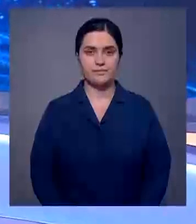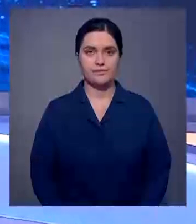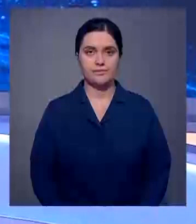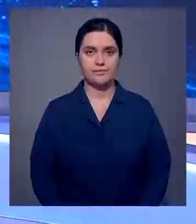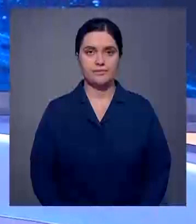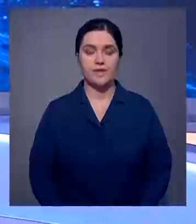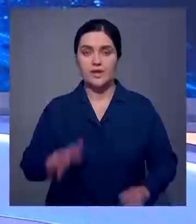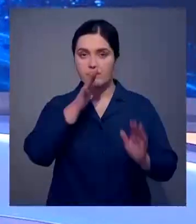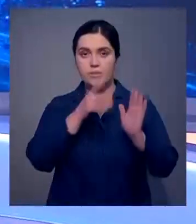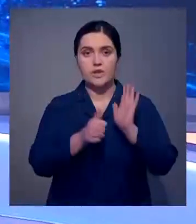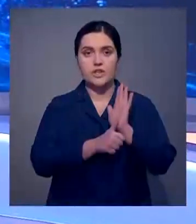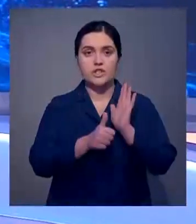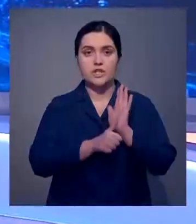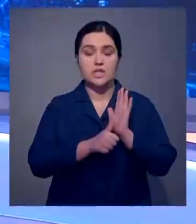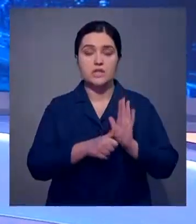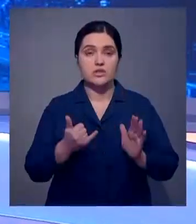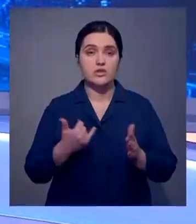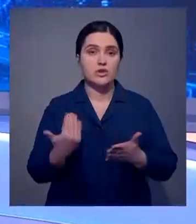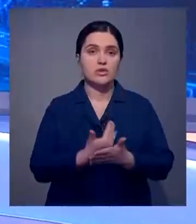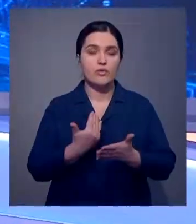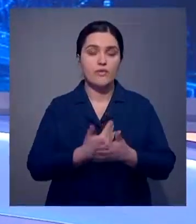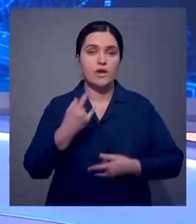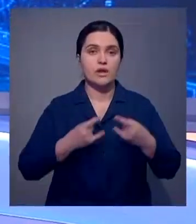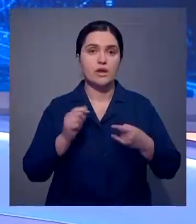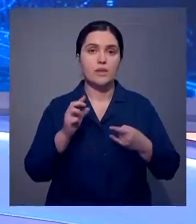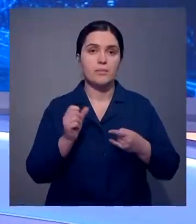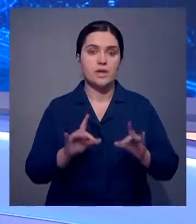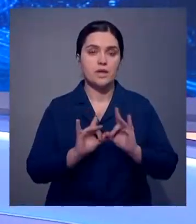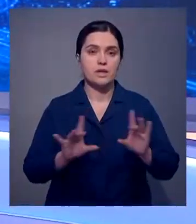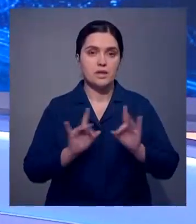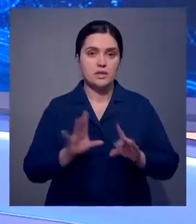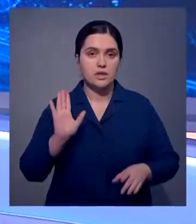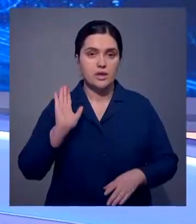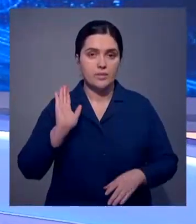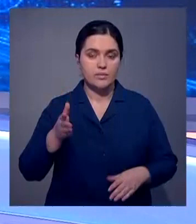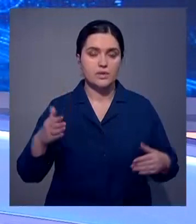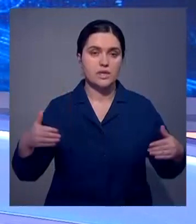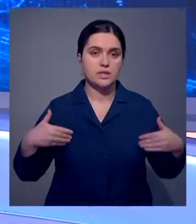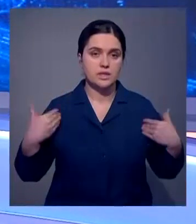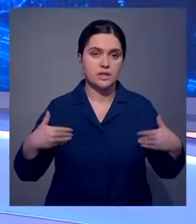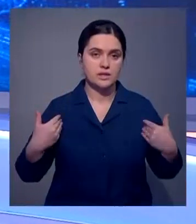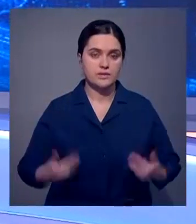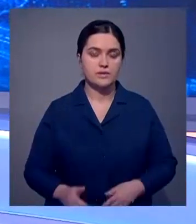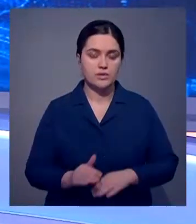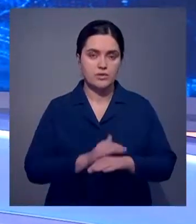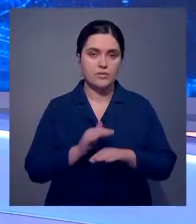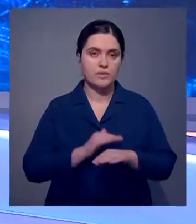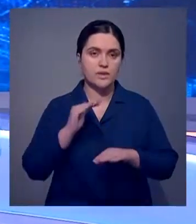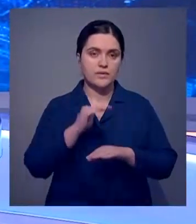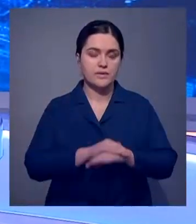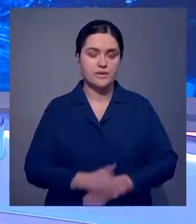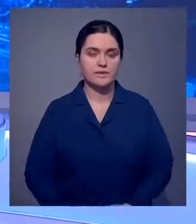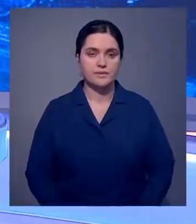18 часов столицы. Время новостей на телеканале Хабар 24. С вами Сельша Ахмед. Сурдоперевод обеспечивает Виктория